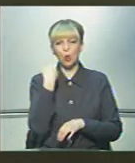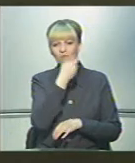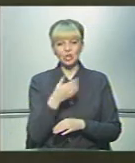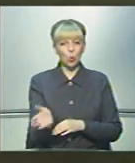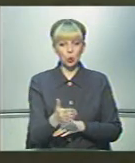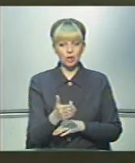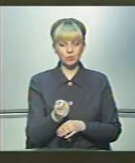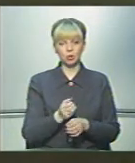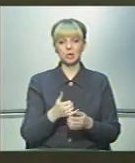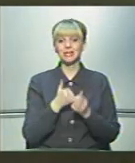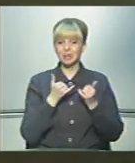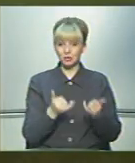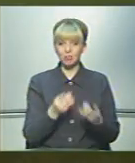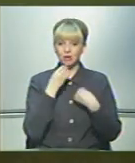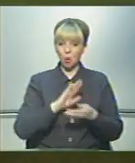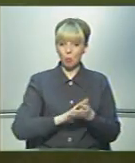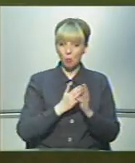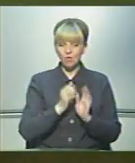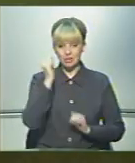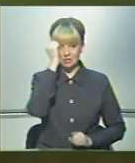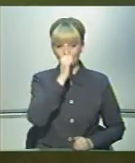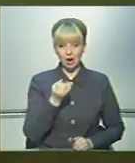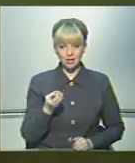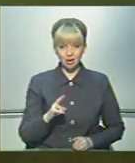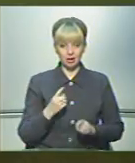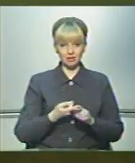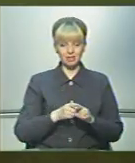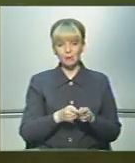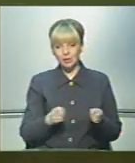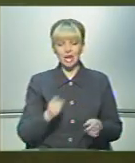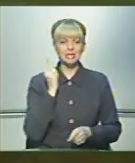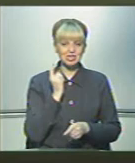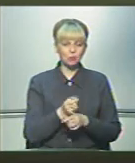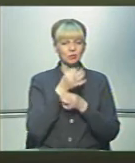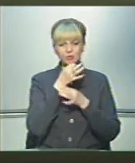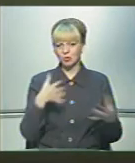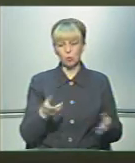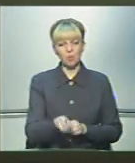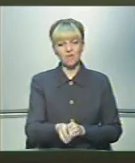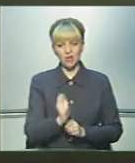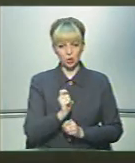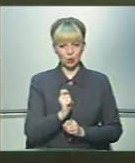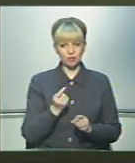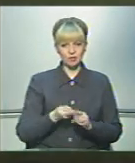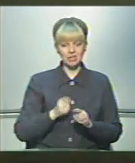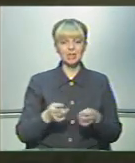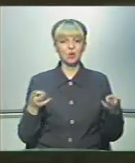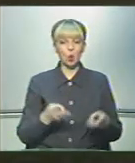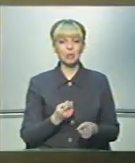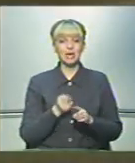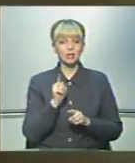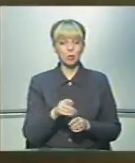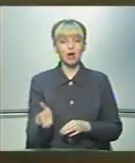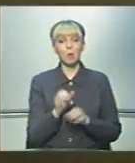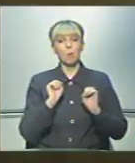риби, що забезпечує кращі умови зимування. В цей період забороняється будь-який вилов. Це необхідно для того,